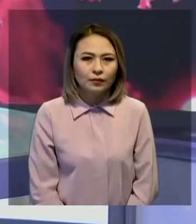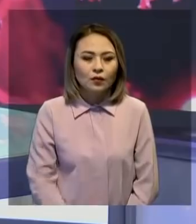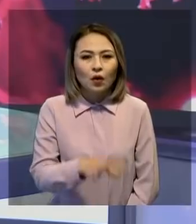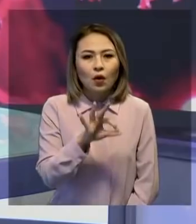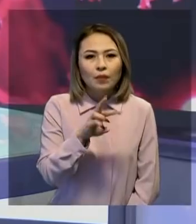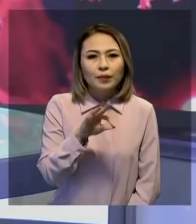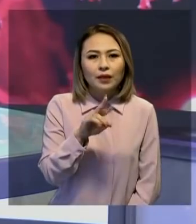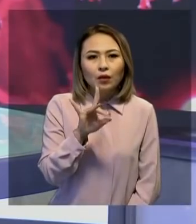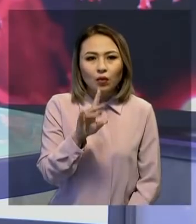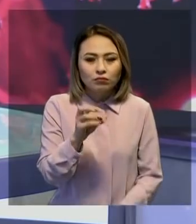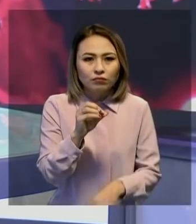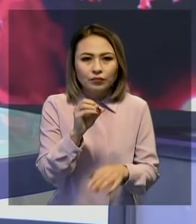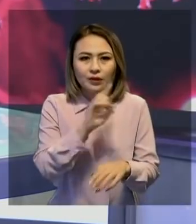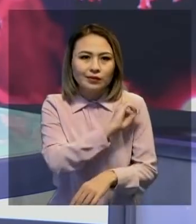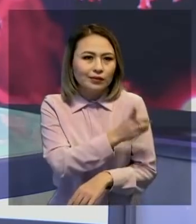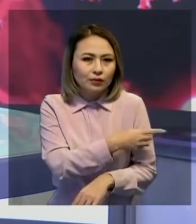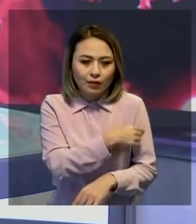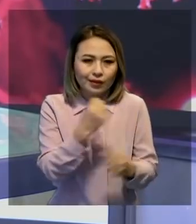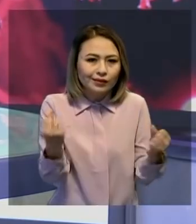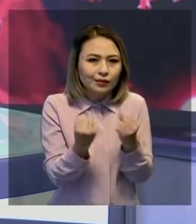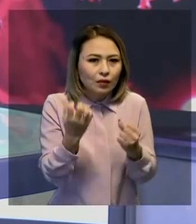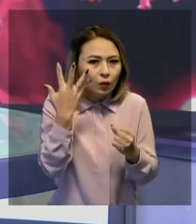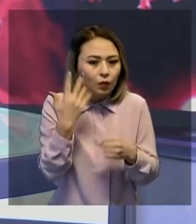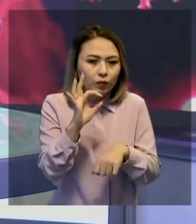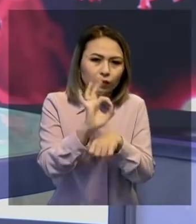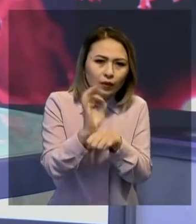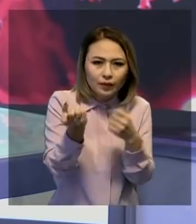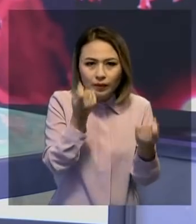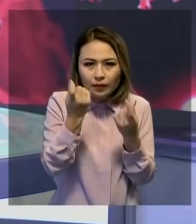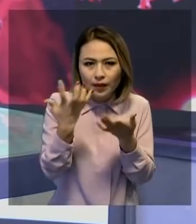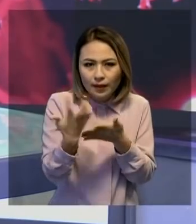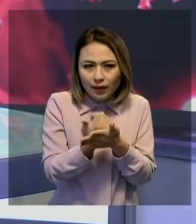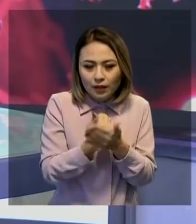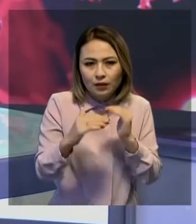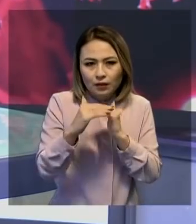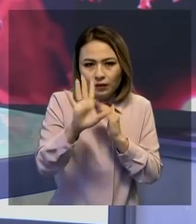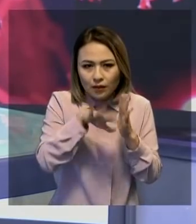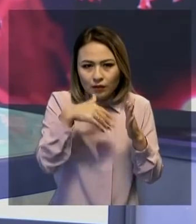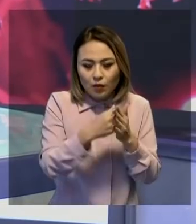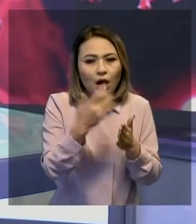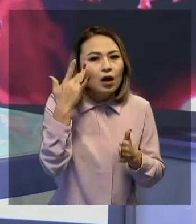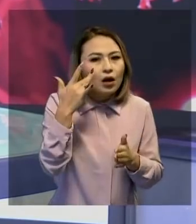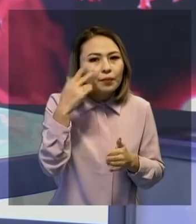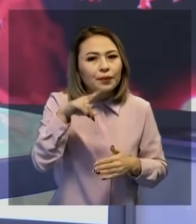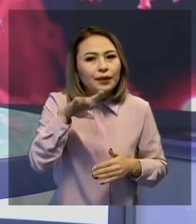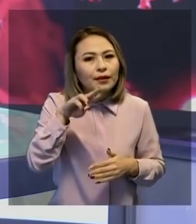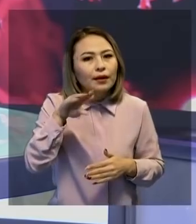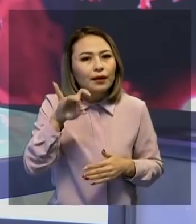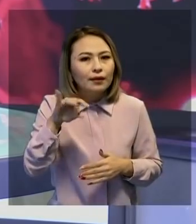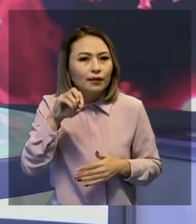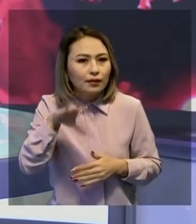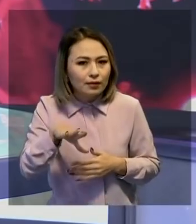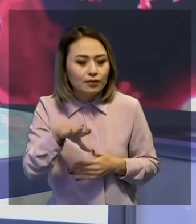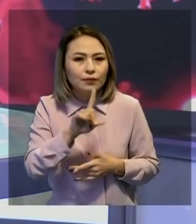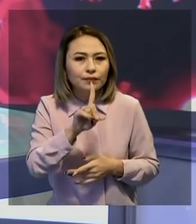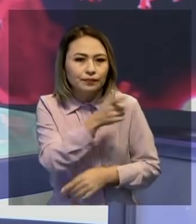Амикронның екпіні ғатты. Қыстың ортасында ауру сұрқау көбейіп, бір ғаттар ел әлікке түсіп жатыр. Ақшыта ПТРТС тапсыру